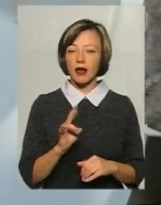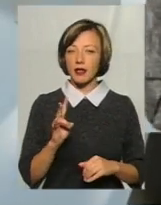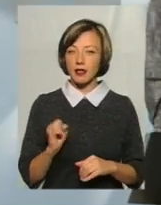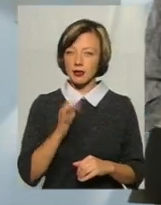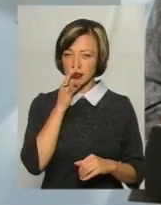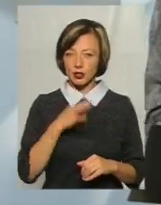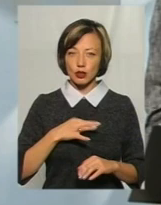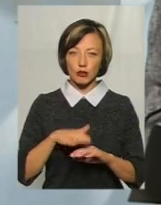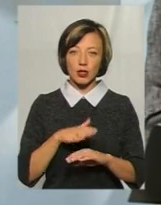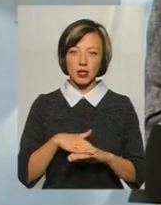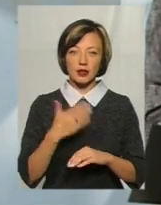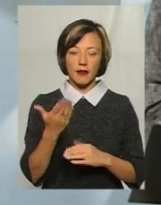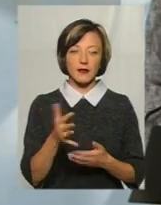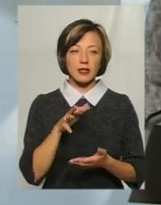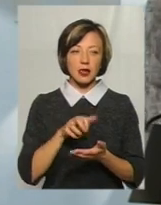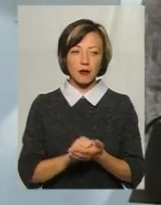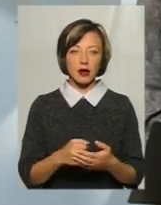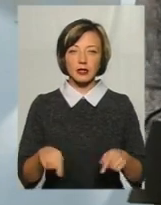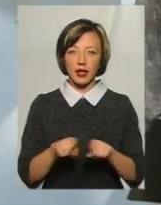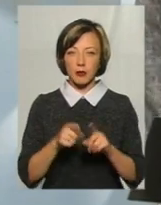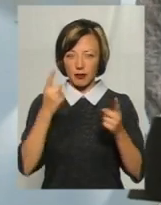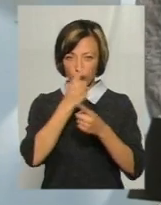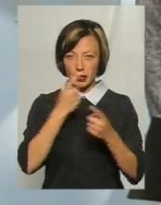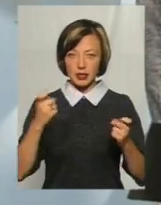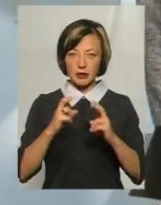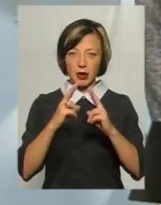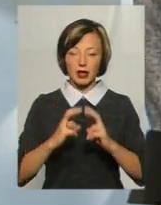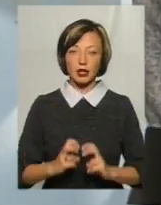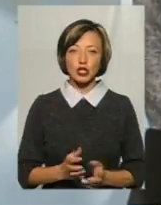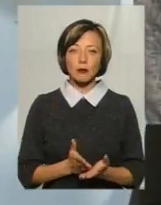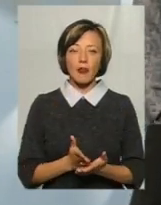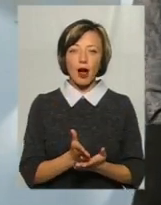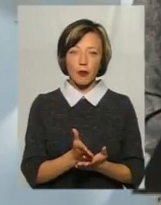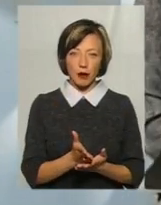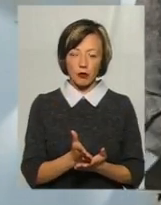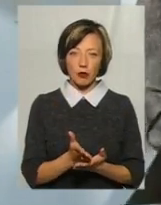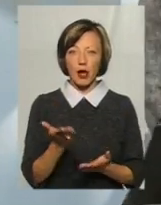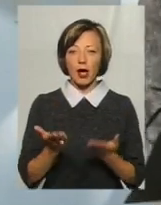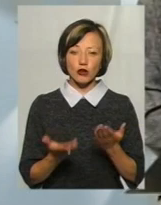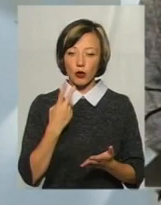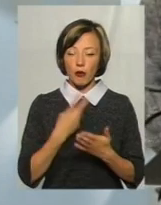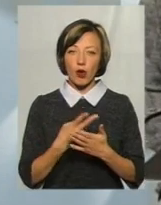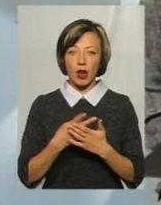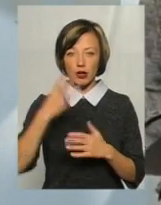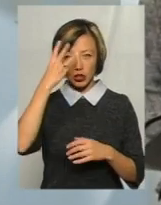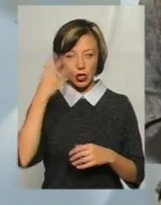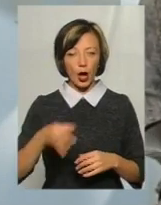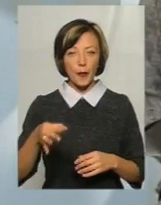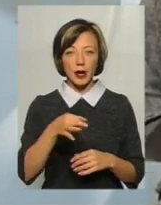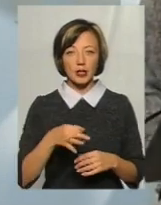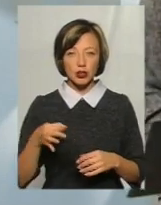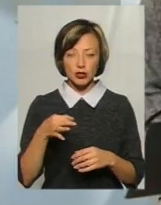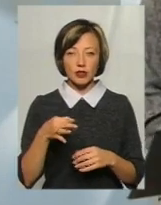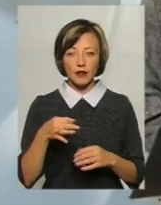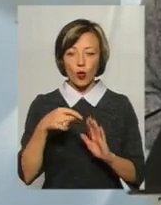власне, займаєтесь таким інформаційно-аналітичним напрямком. Якщо поглянути на Хмельниччину в